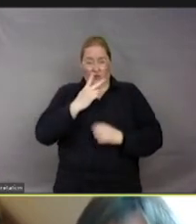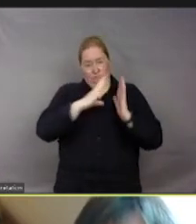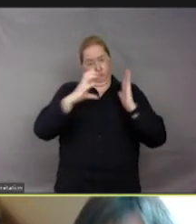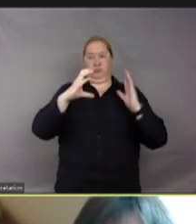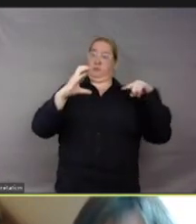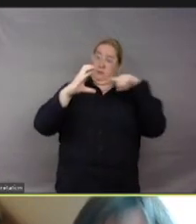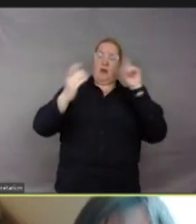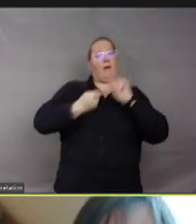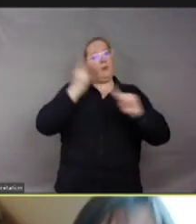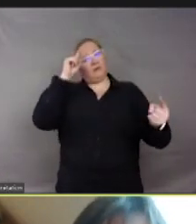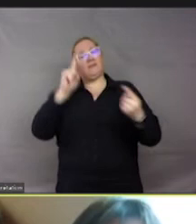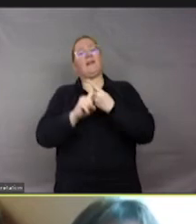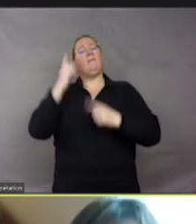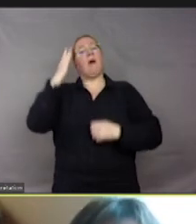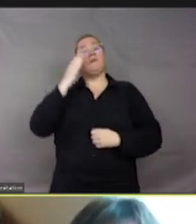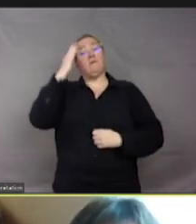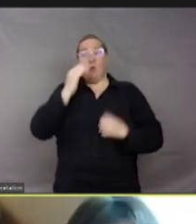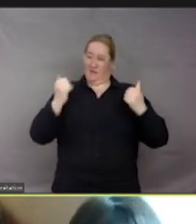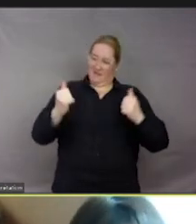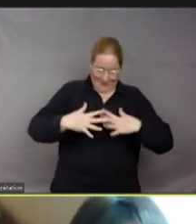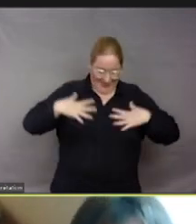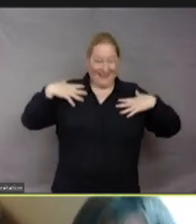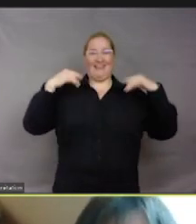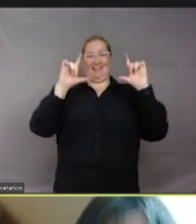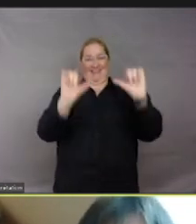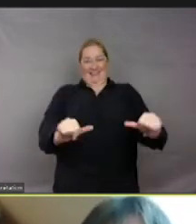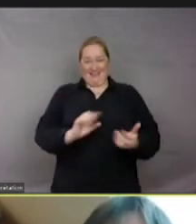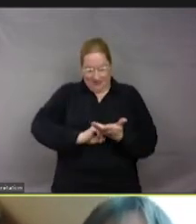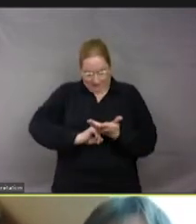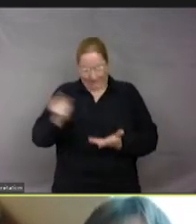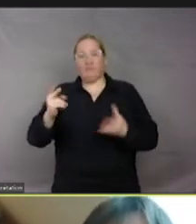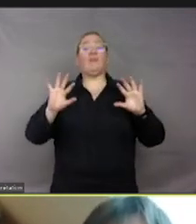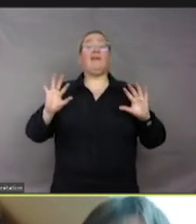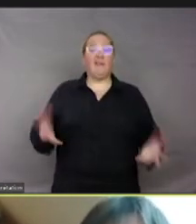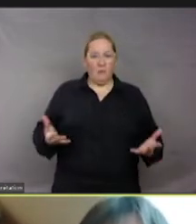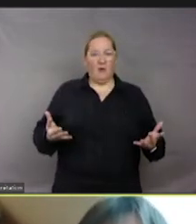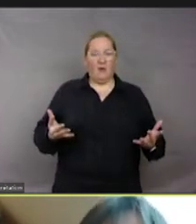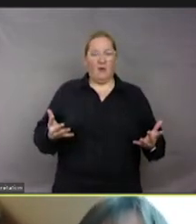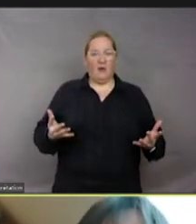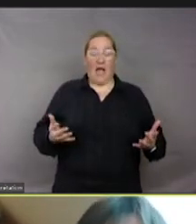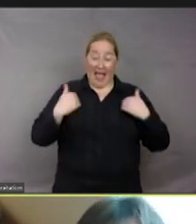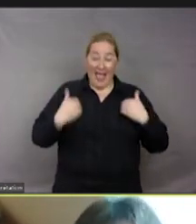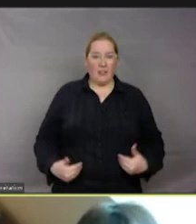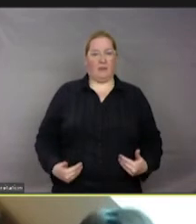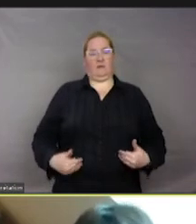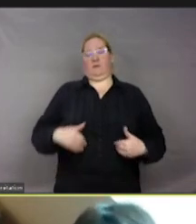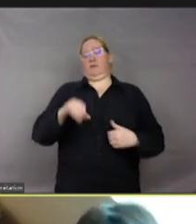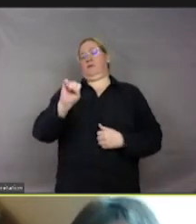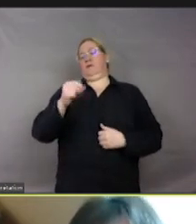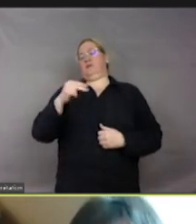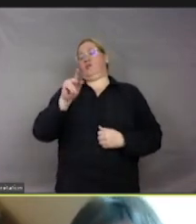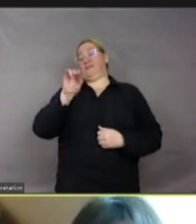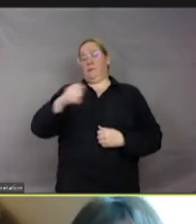le bien-être des animaux a été traduit ici par « en tant qu'être sensible ». Donc, les hautes parties